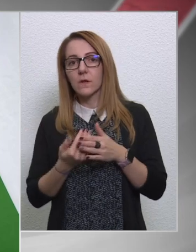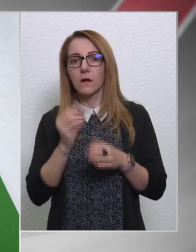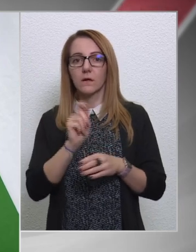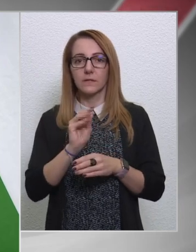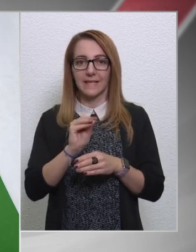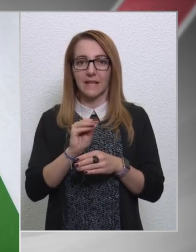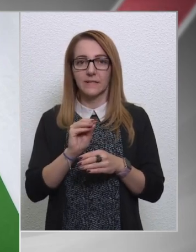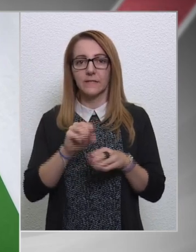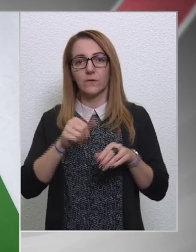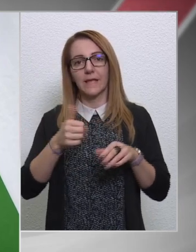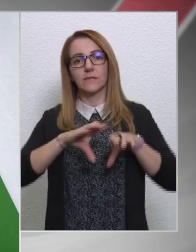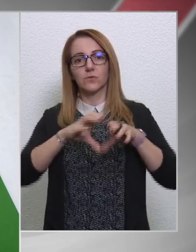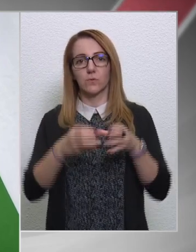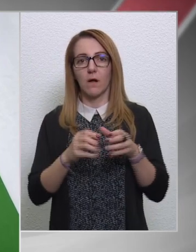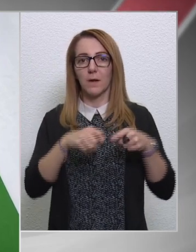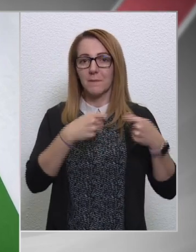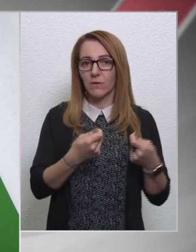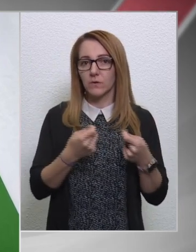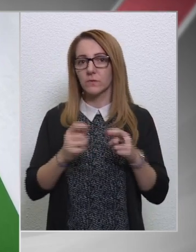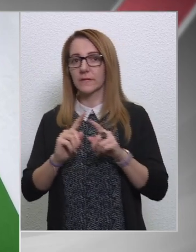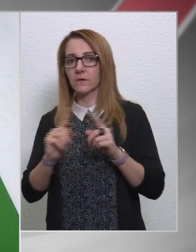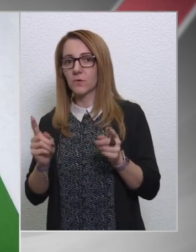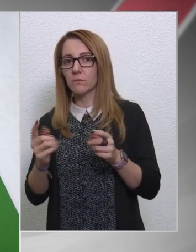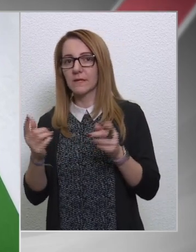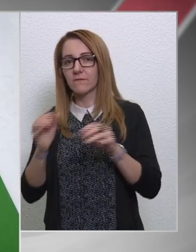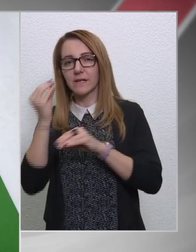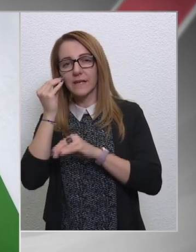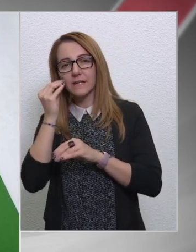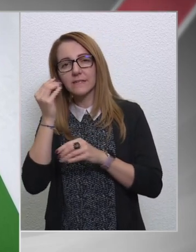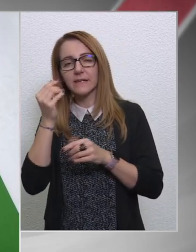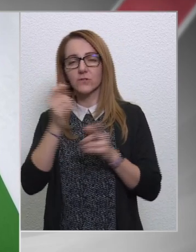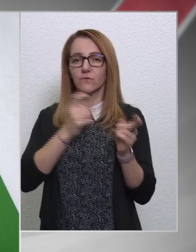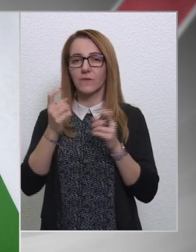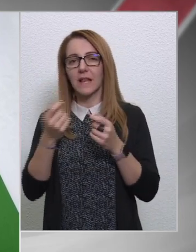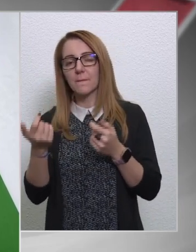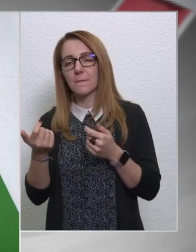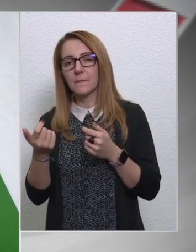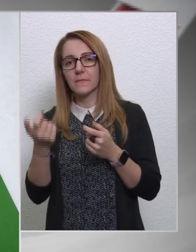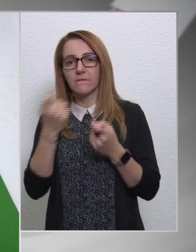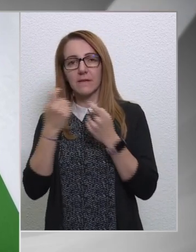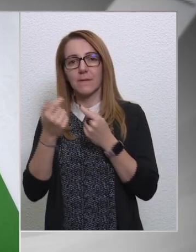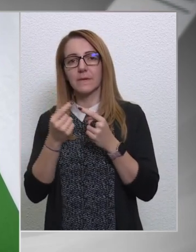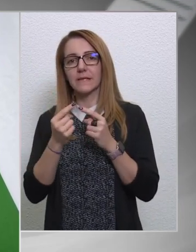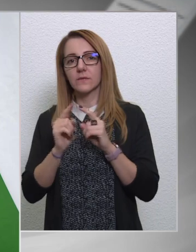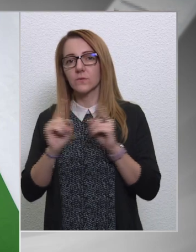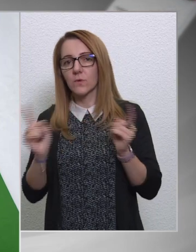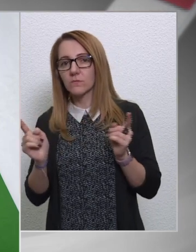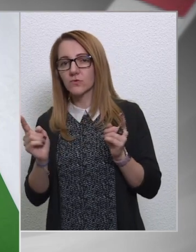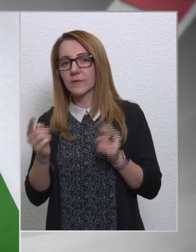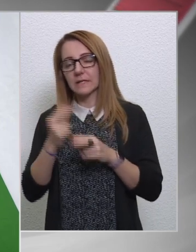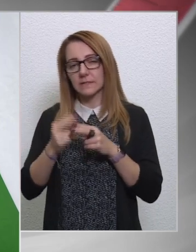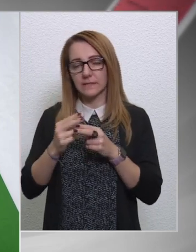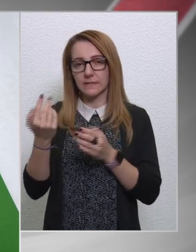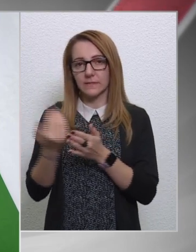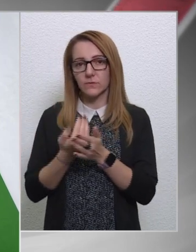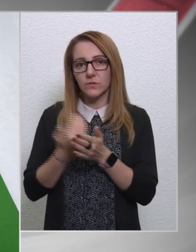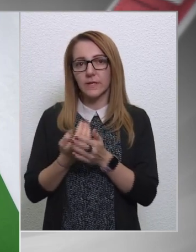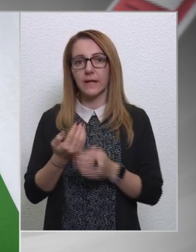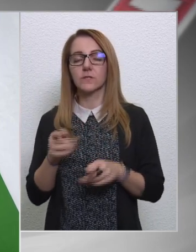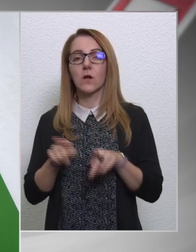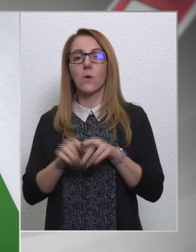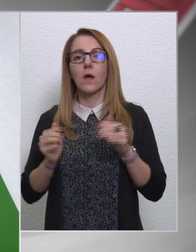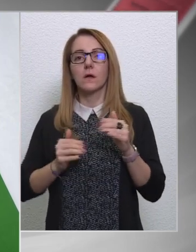megoldódik. És akkor a többi félreértést, véleménykülönbséget tisztázni szükséges. Az biztos, hogy olyan nagyságrendű